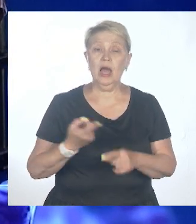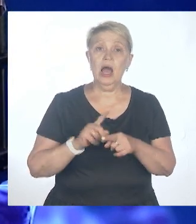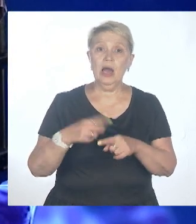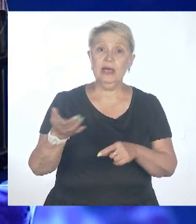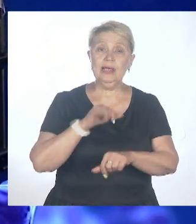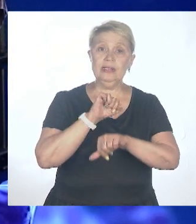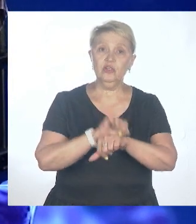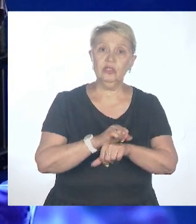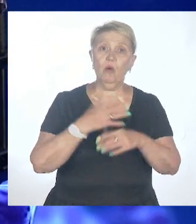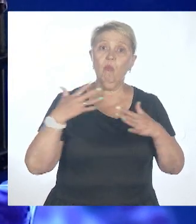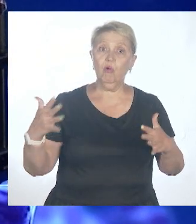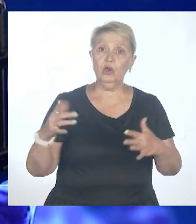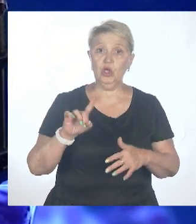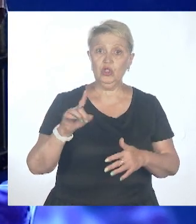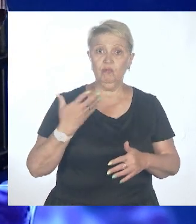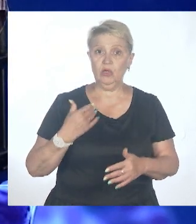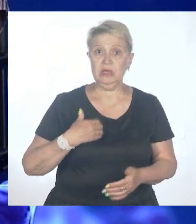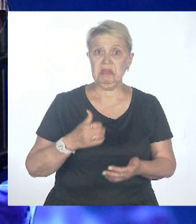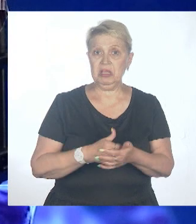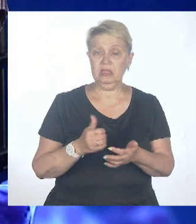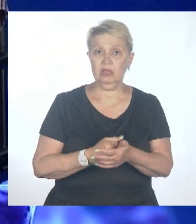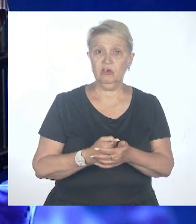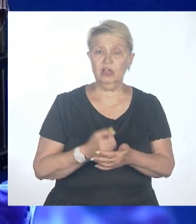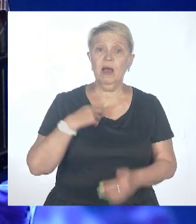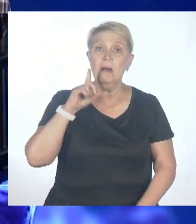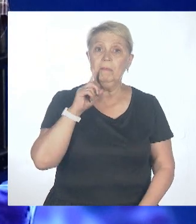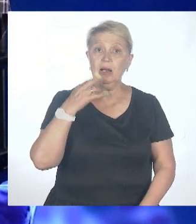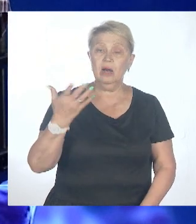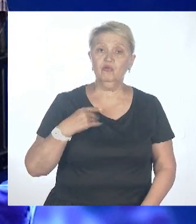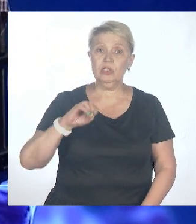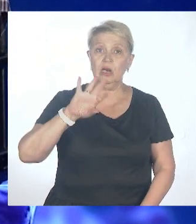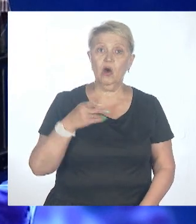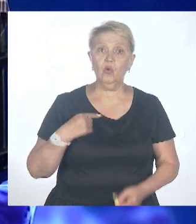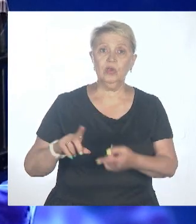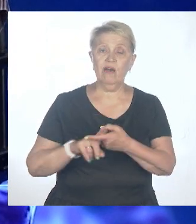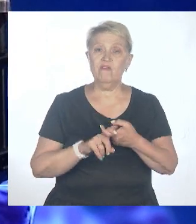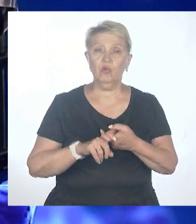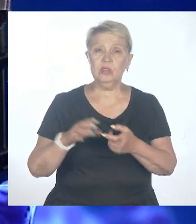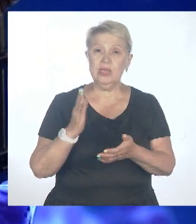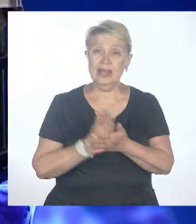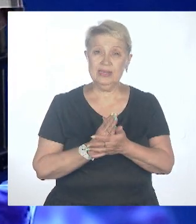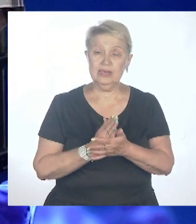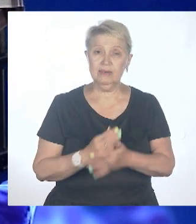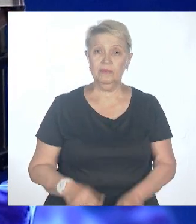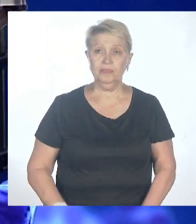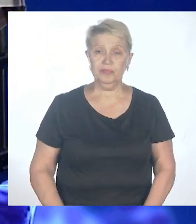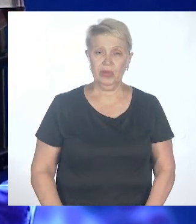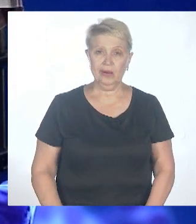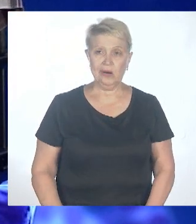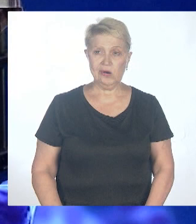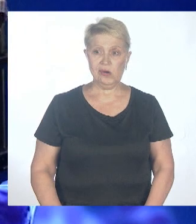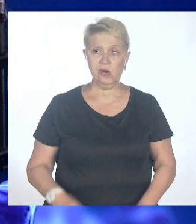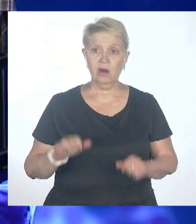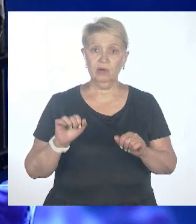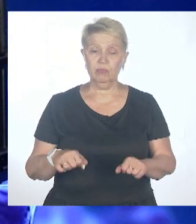достаточно. И в дальнейшем, ну, по крайней мере, пока коронавирус существует, пока у нас существует переход, может быть, в какой-то другой